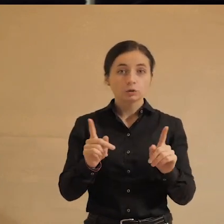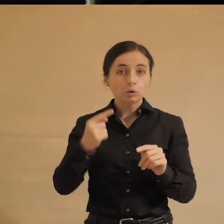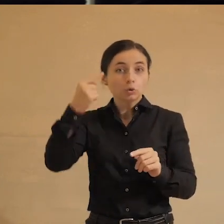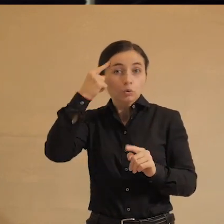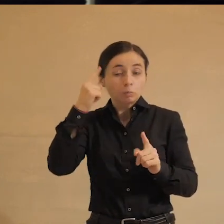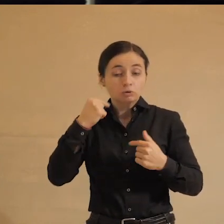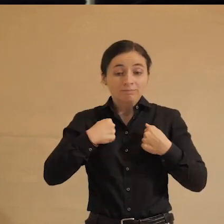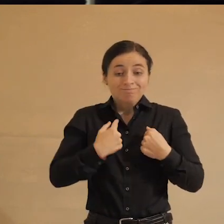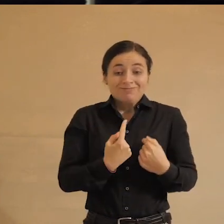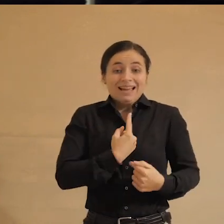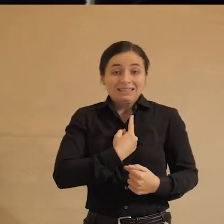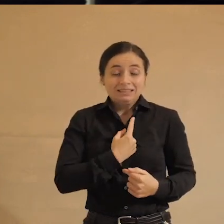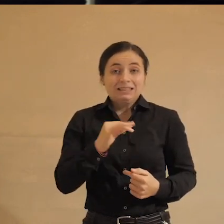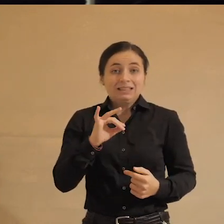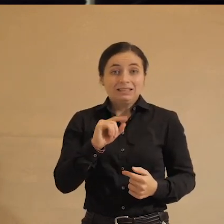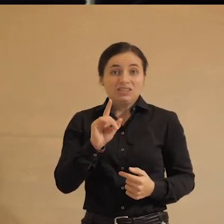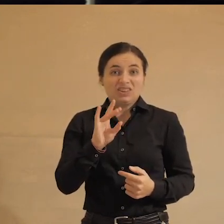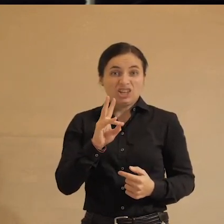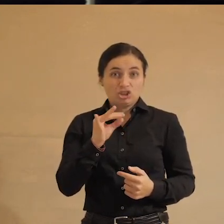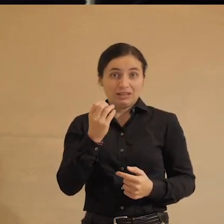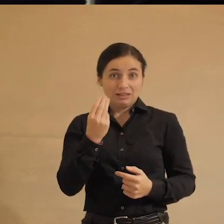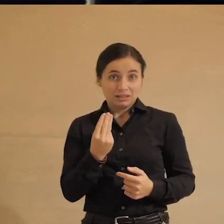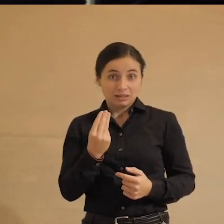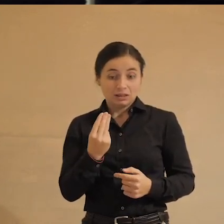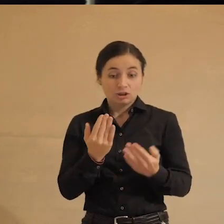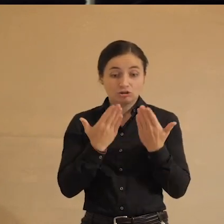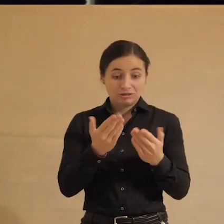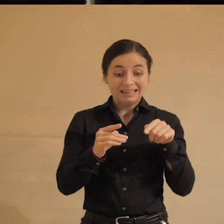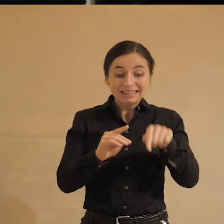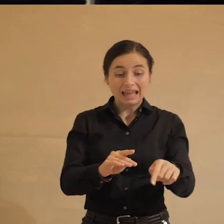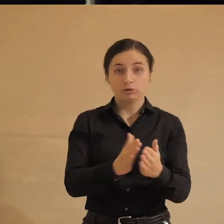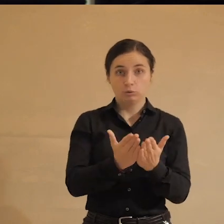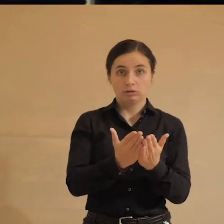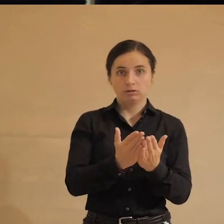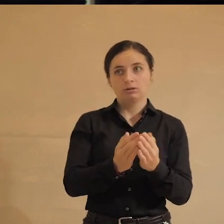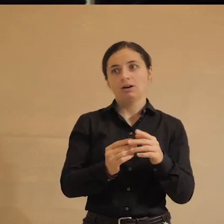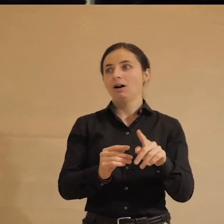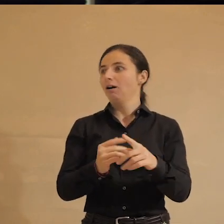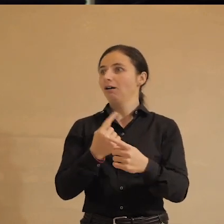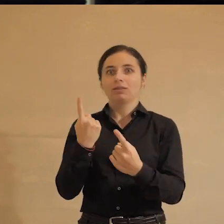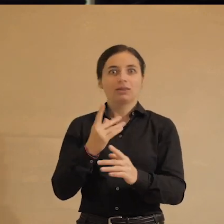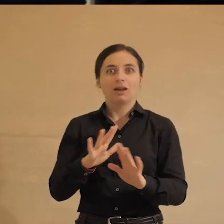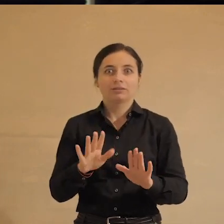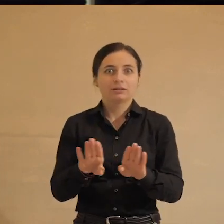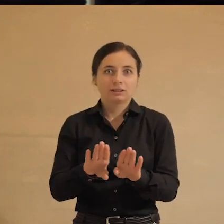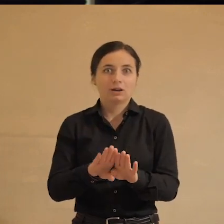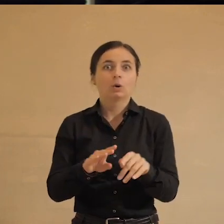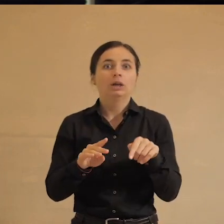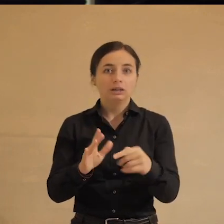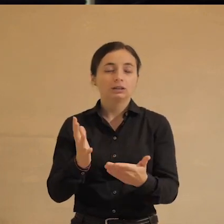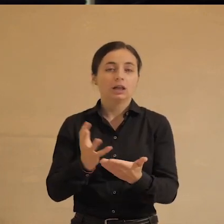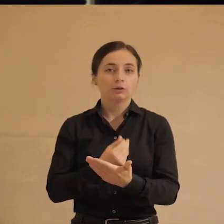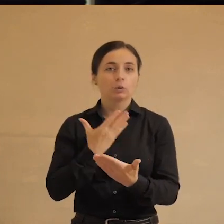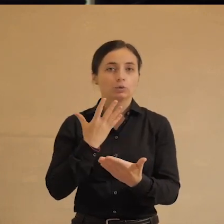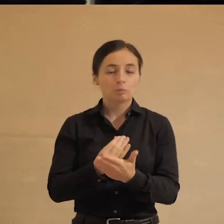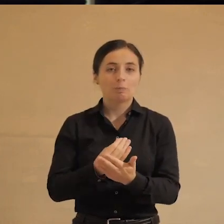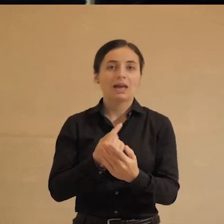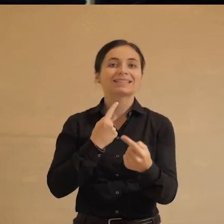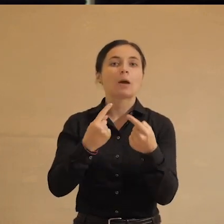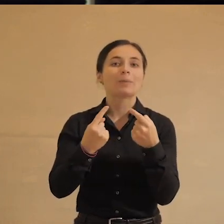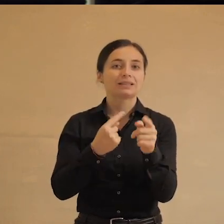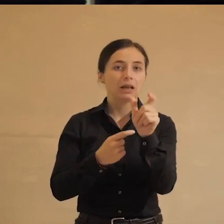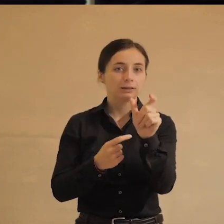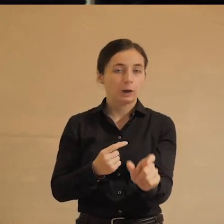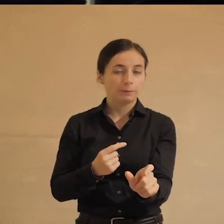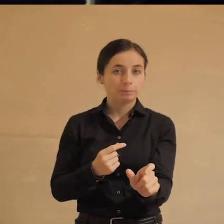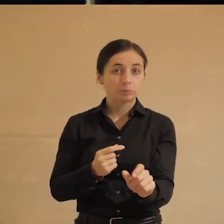этого думал, что он одинокий извращенец, который один на белом свете читает эту книжку, поймет, что он тоже не один такой и тоже найдет себе собеседника,